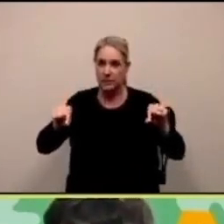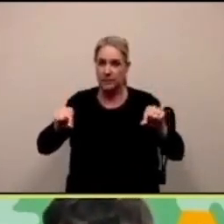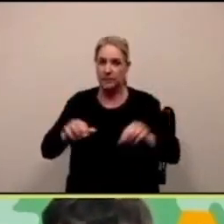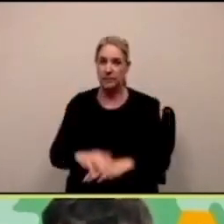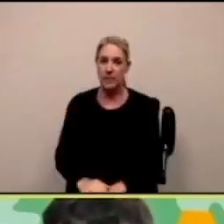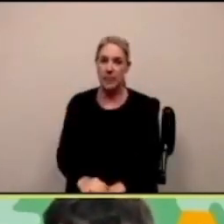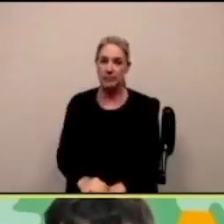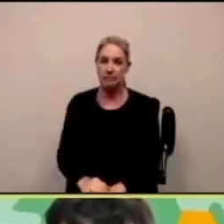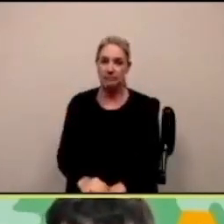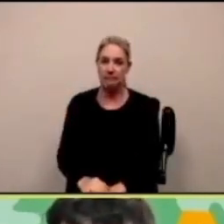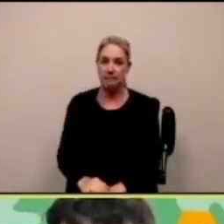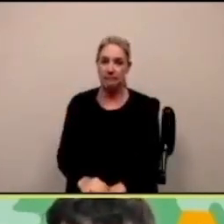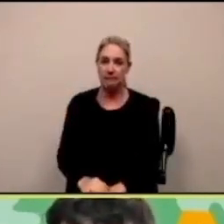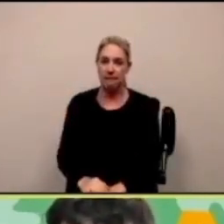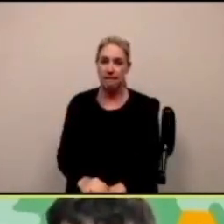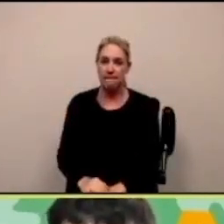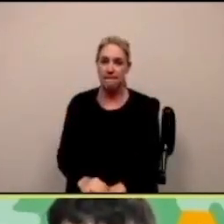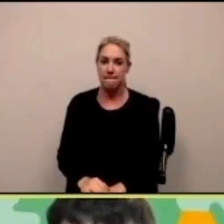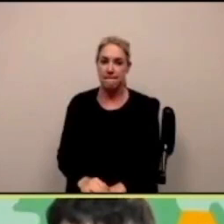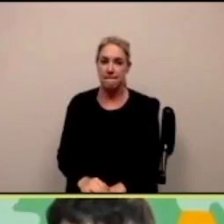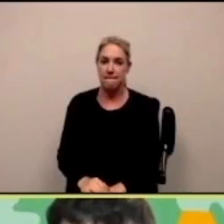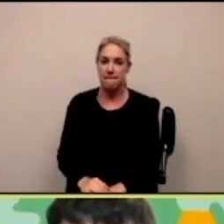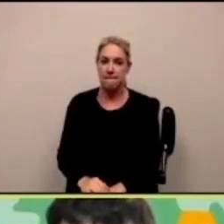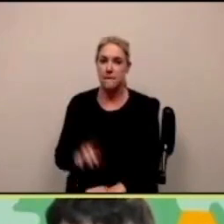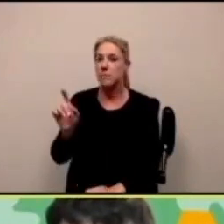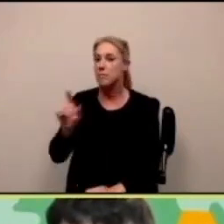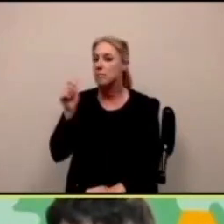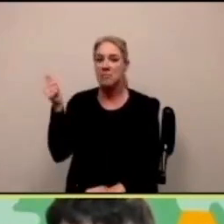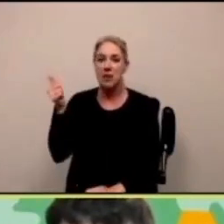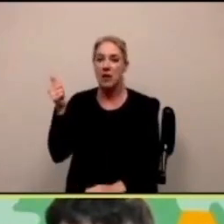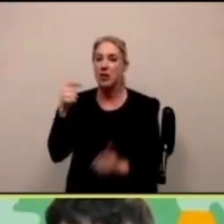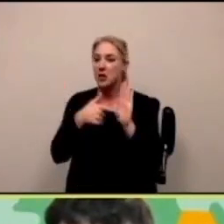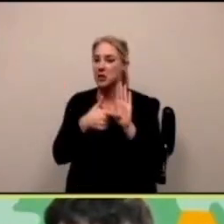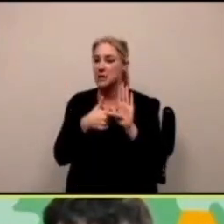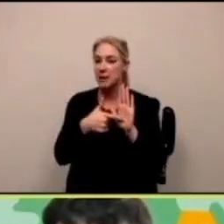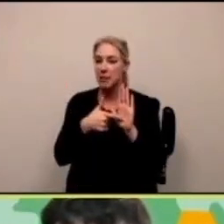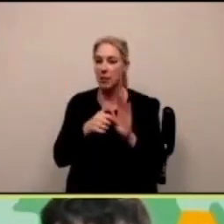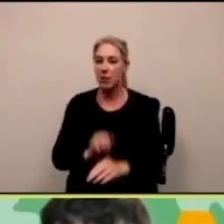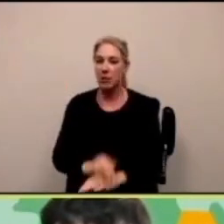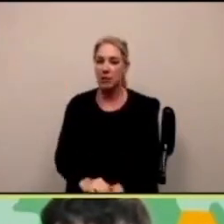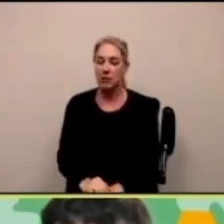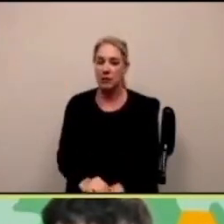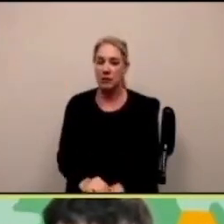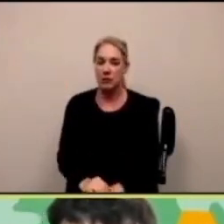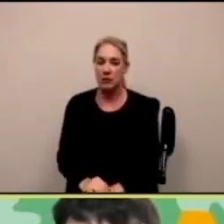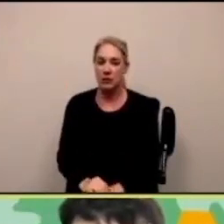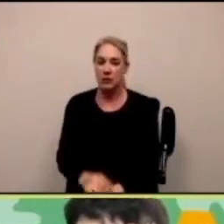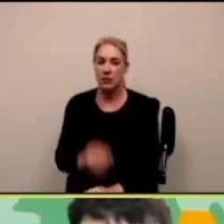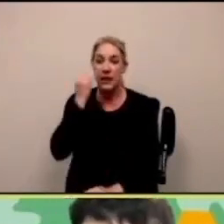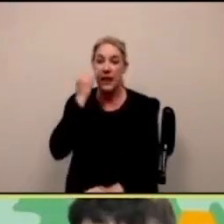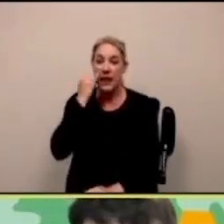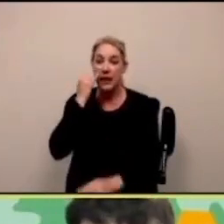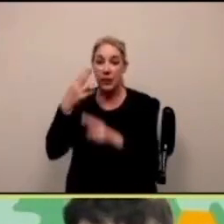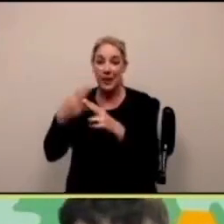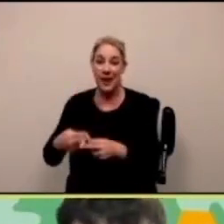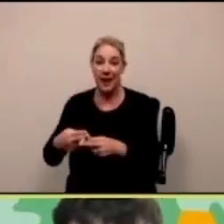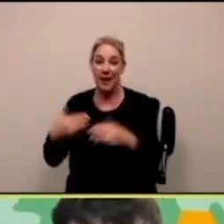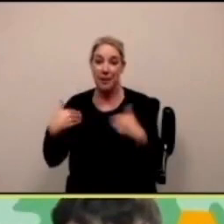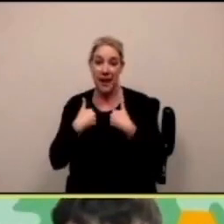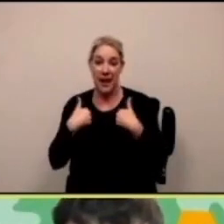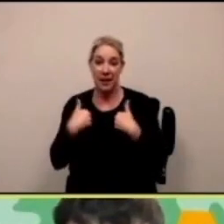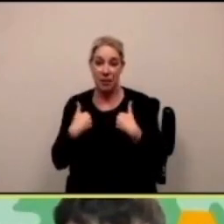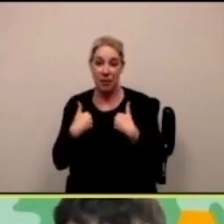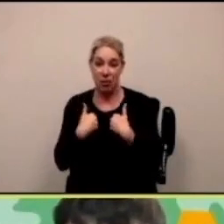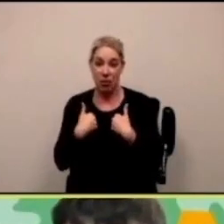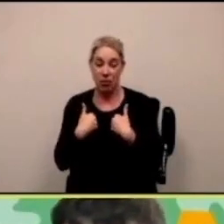la tipografia no? il colore l'allineamento le linee un altro esempio